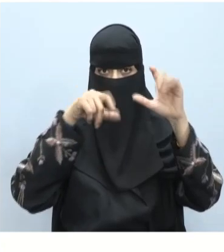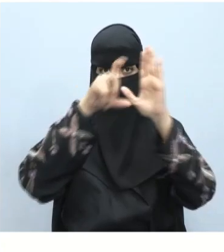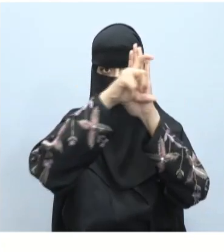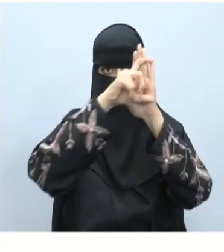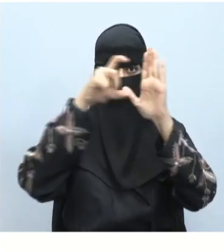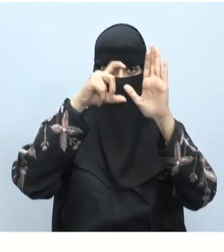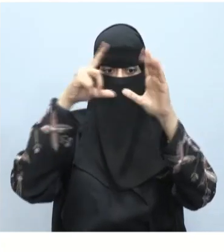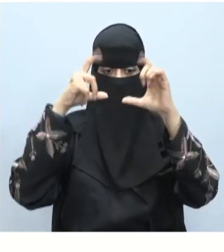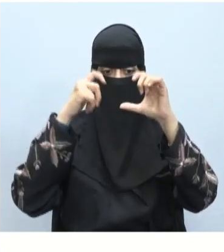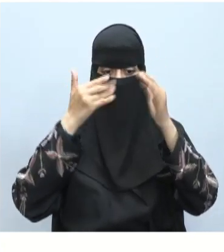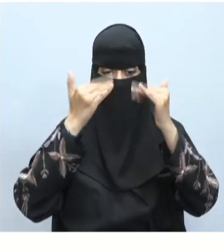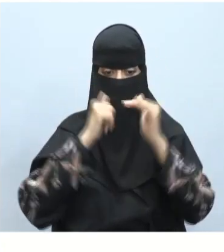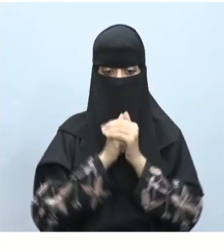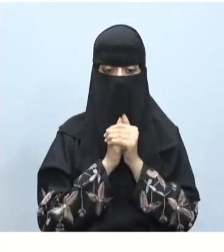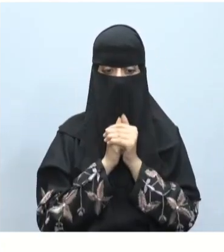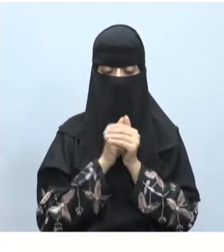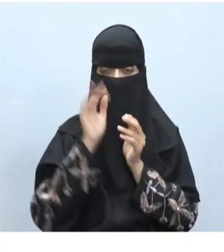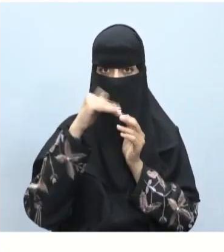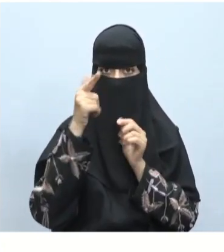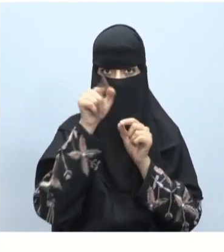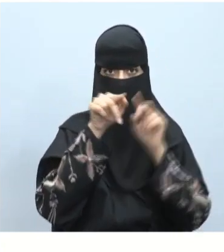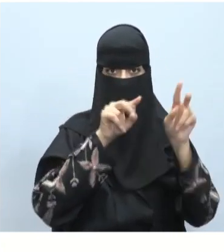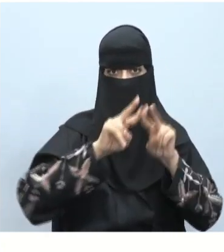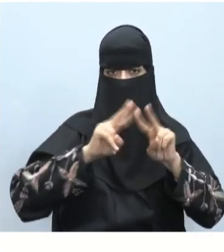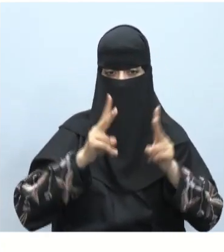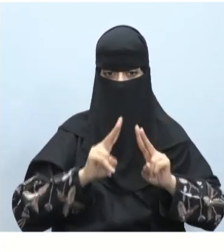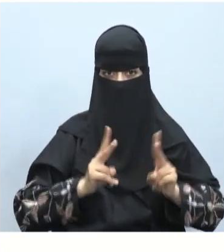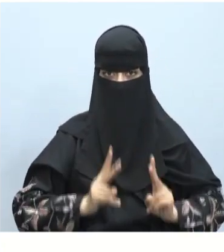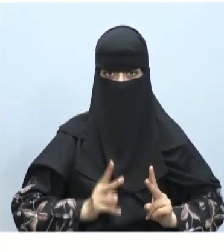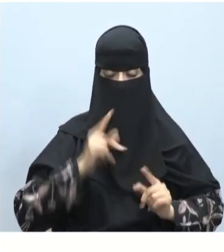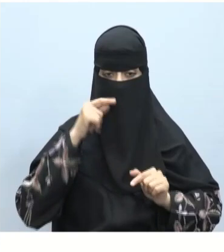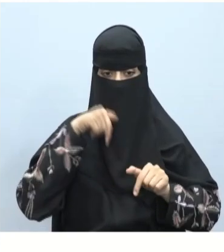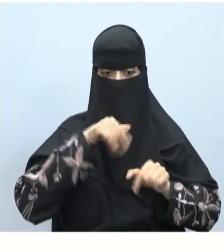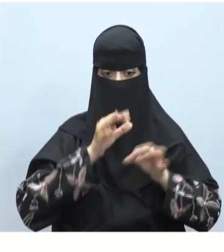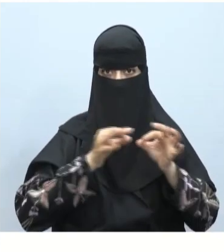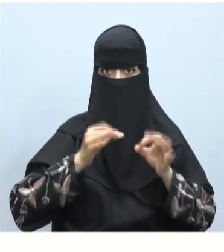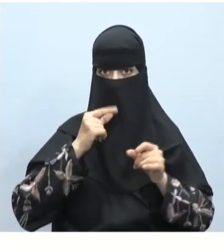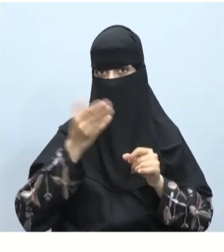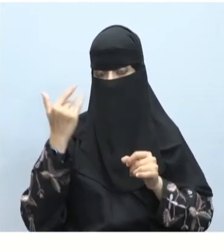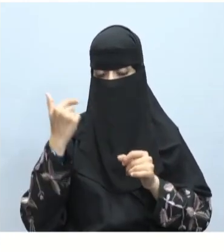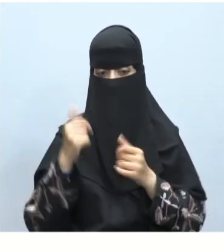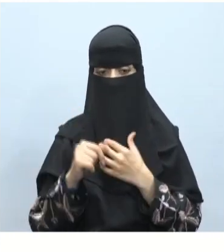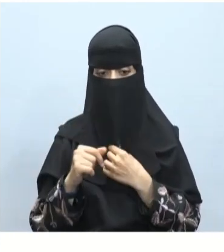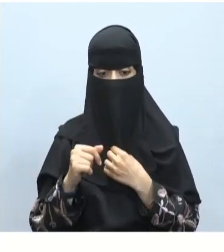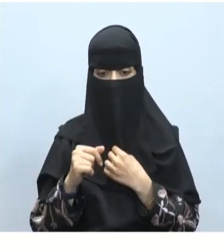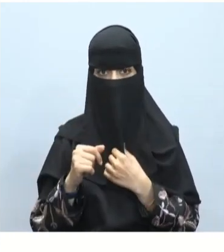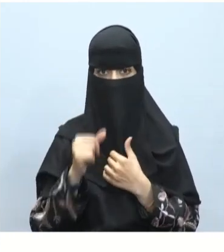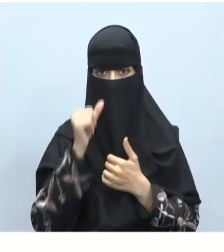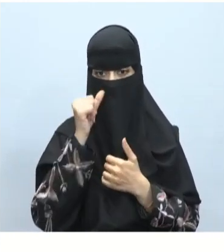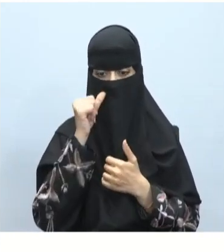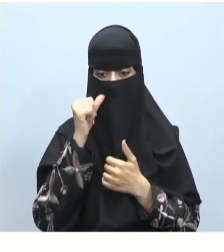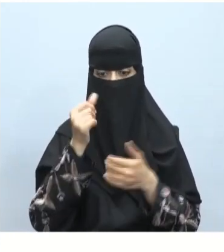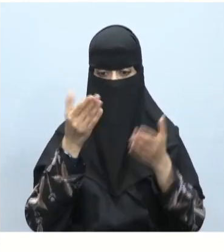وهنا موضع الصورة في كل مخطط من المخططات أو من الوحدات الموجودة